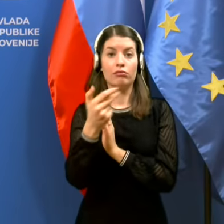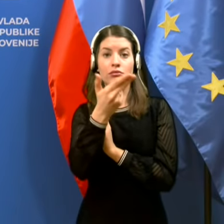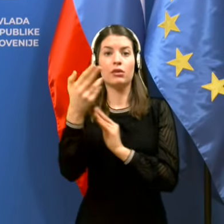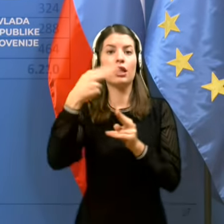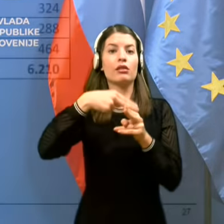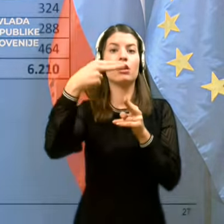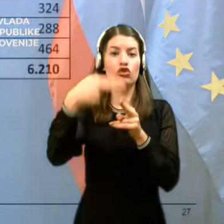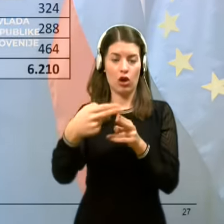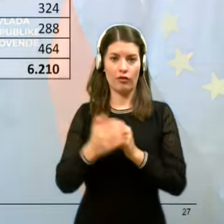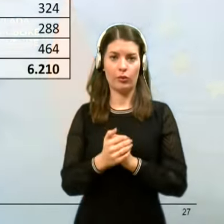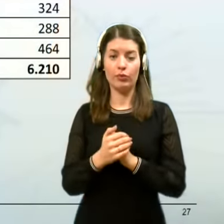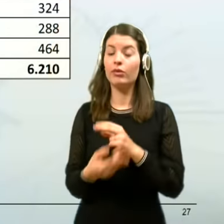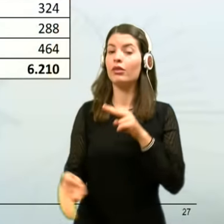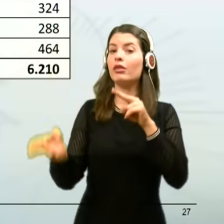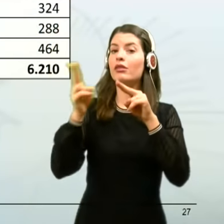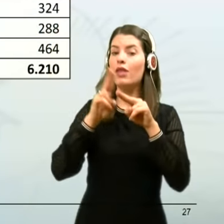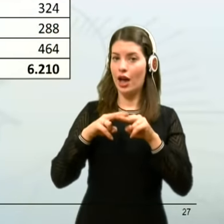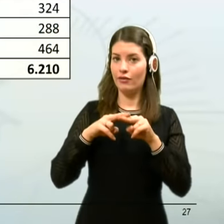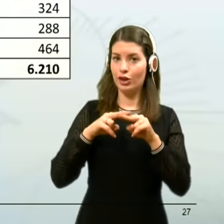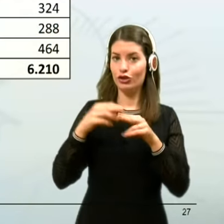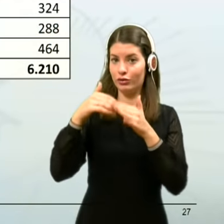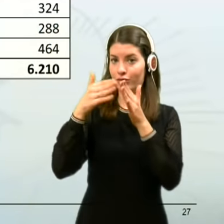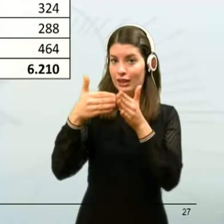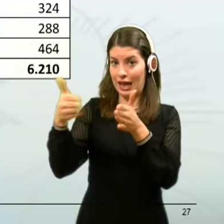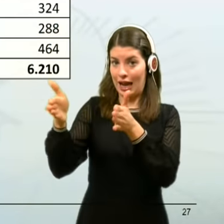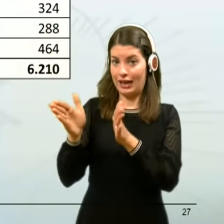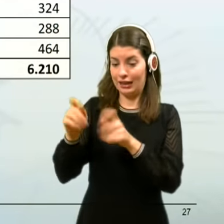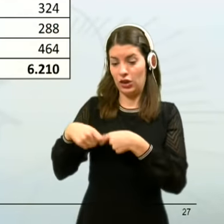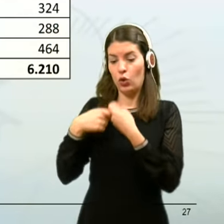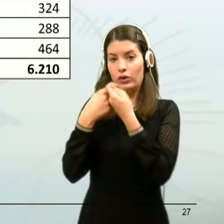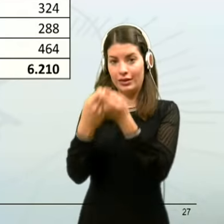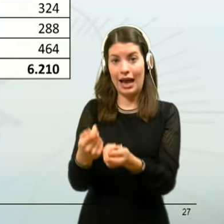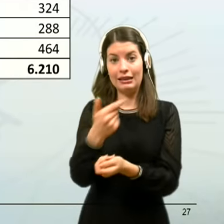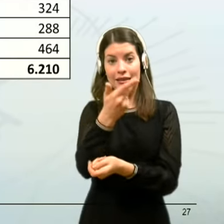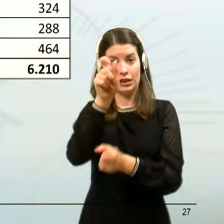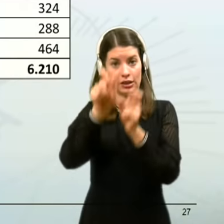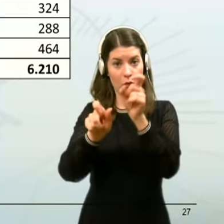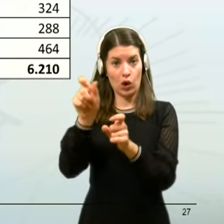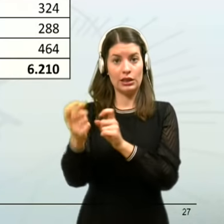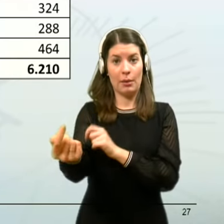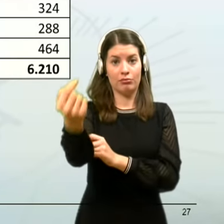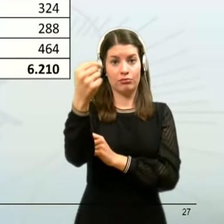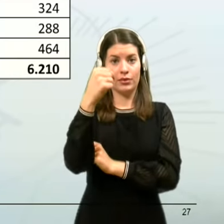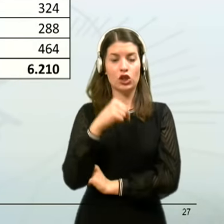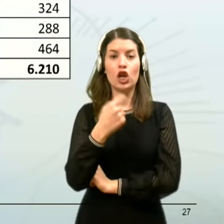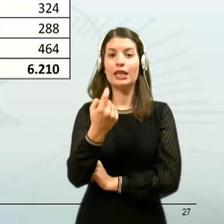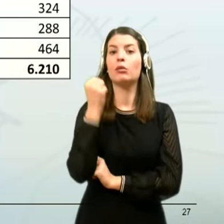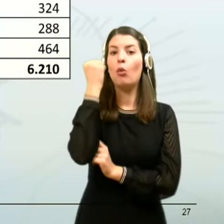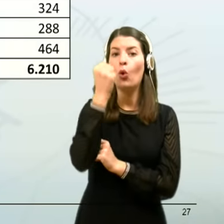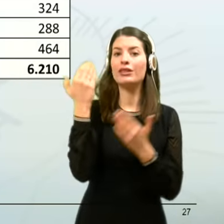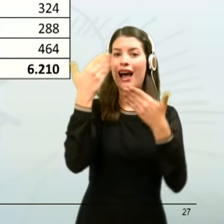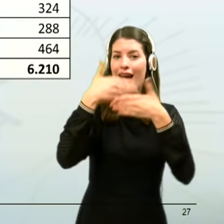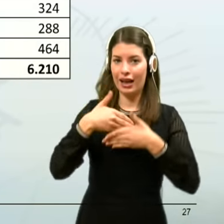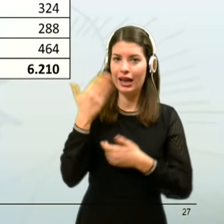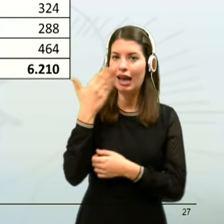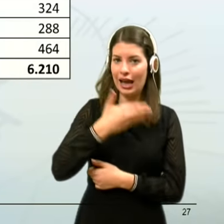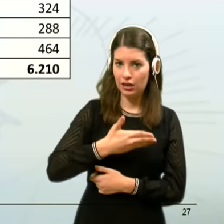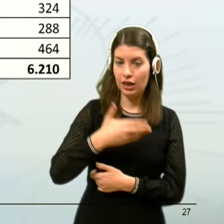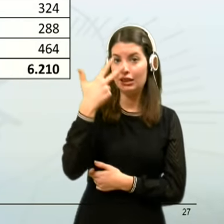prihoda. Največ napotitev v karanteno na domu je bilo vročeno oseba, ki so pripotovale iz Bosne in Hercegovine